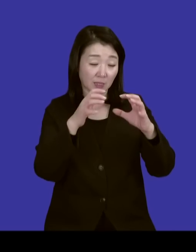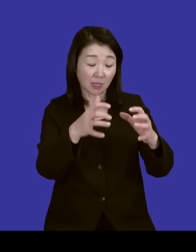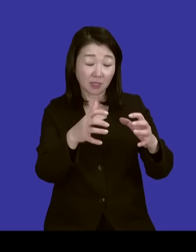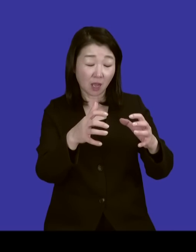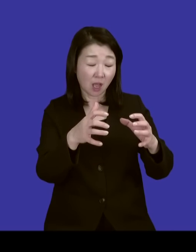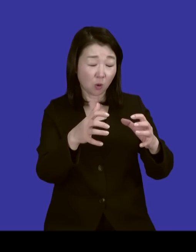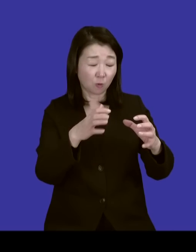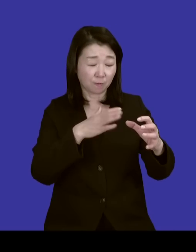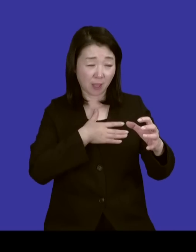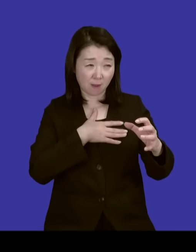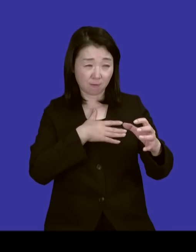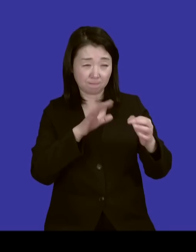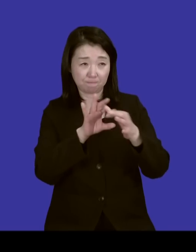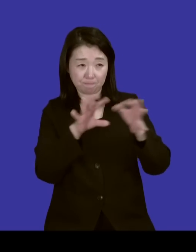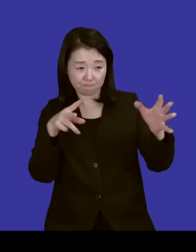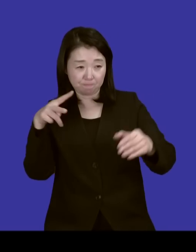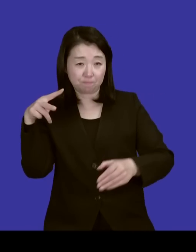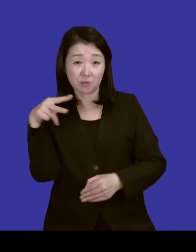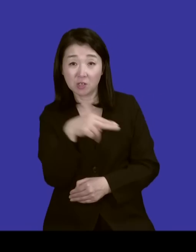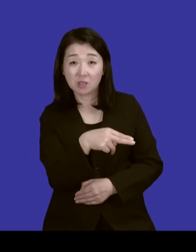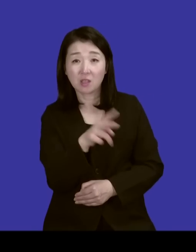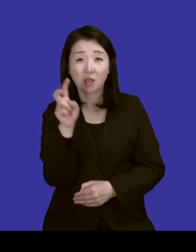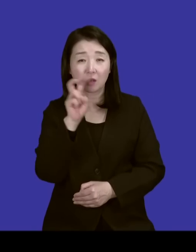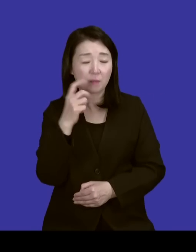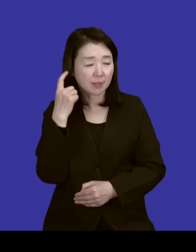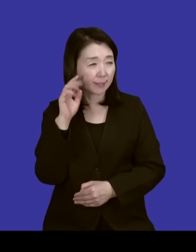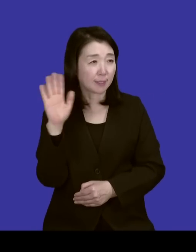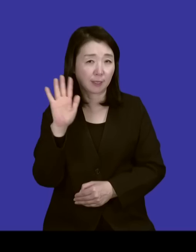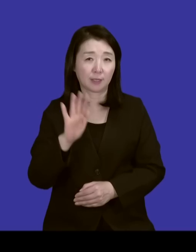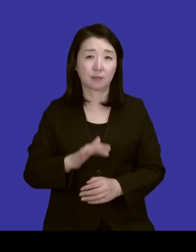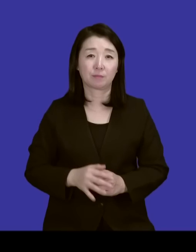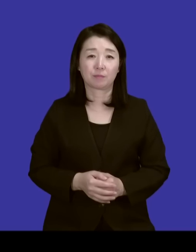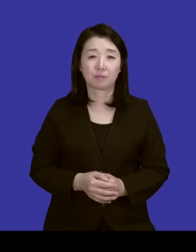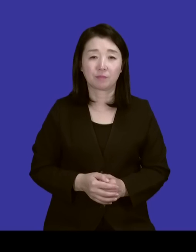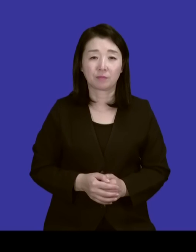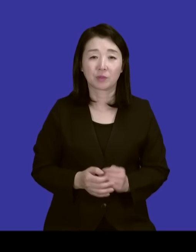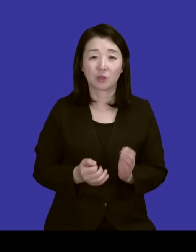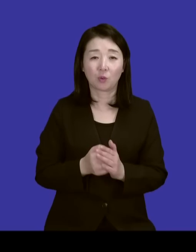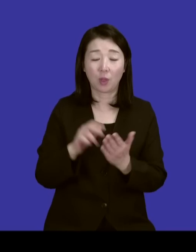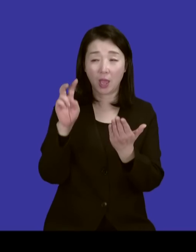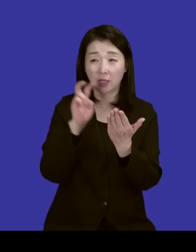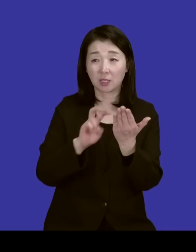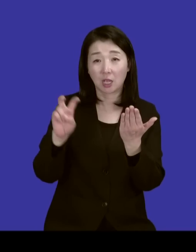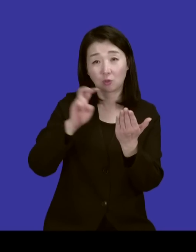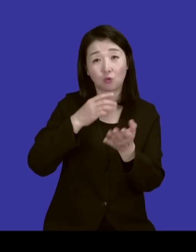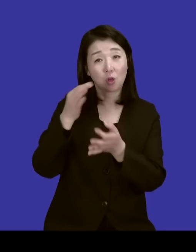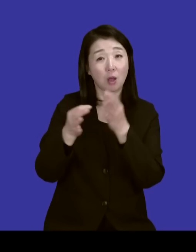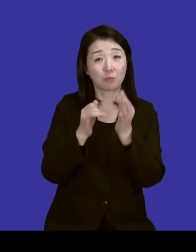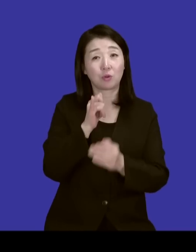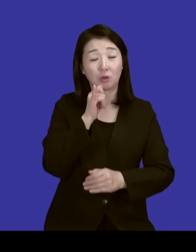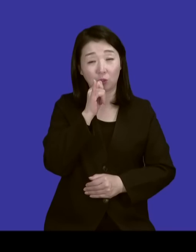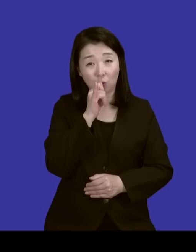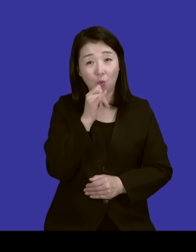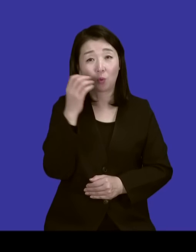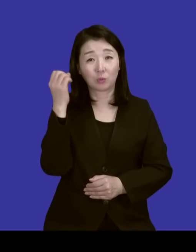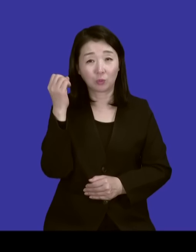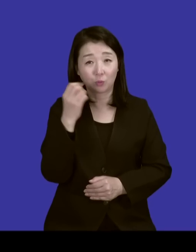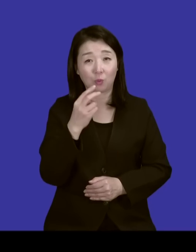끊는 거죠. 음악을 안 듣게 되고 일단 찬송가를 하게 되고 그때 있던